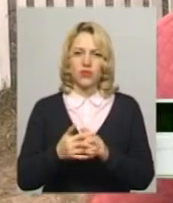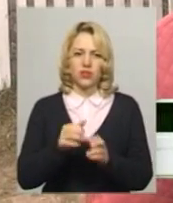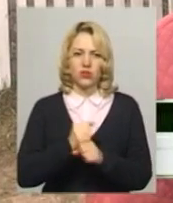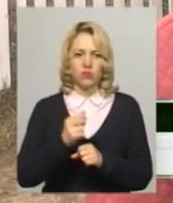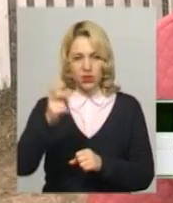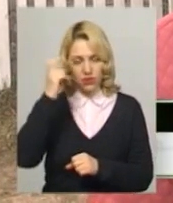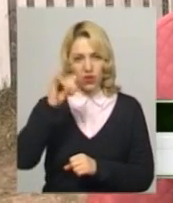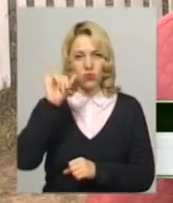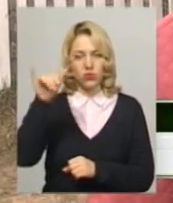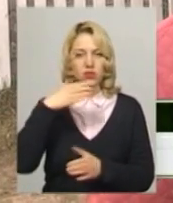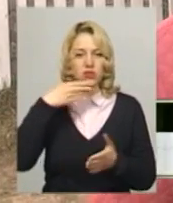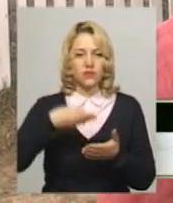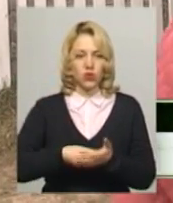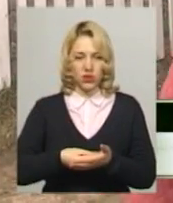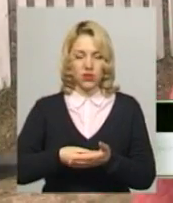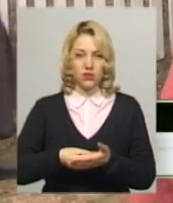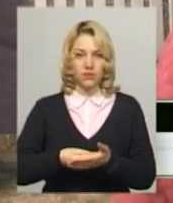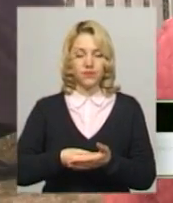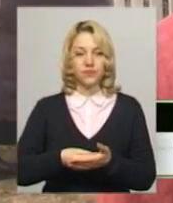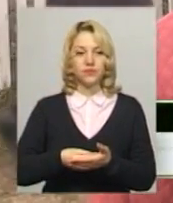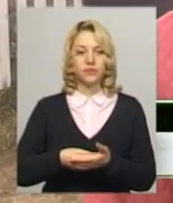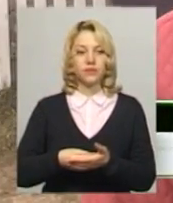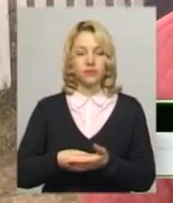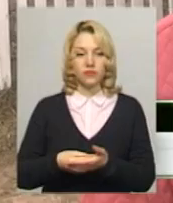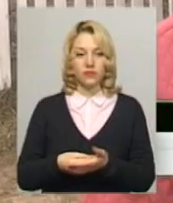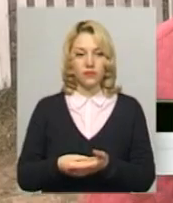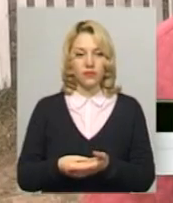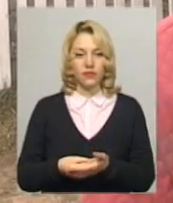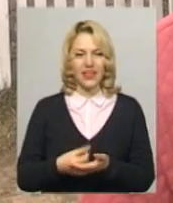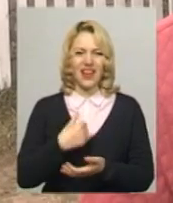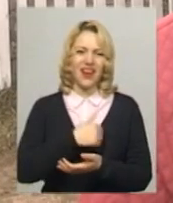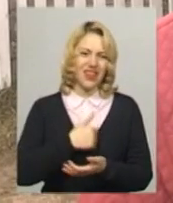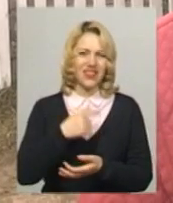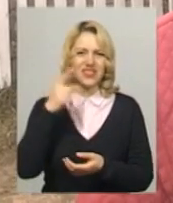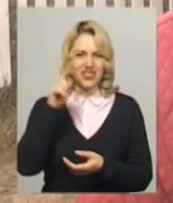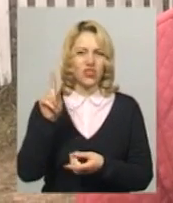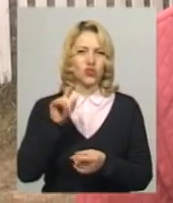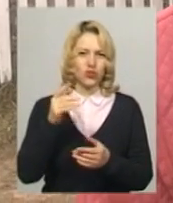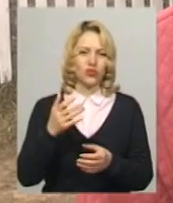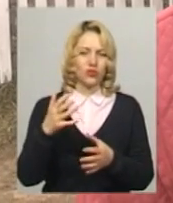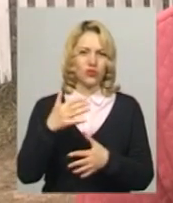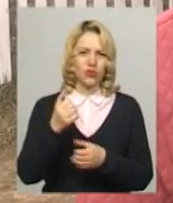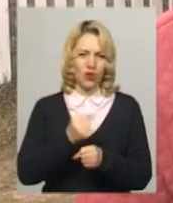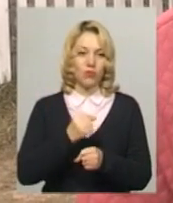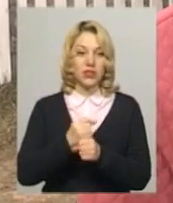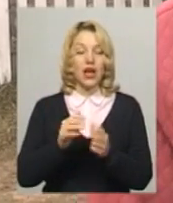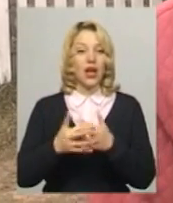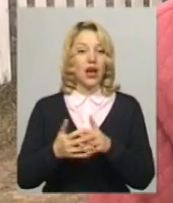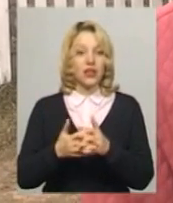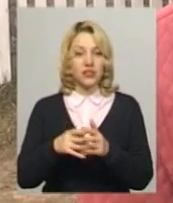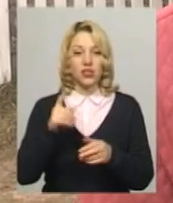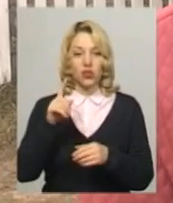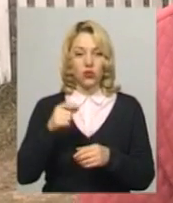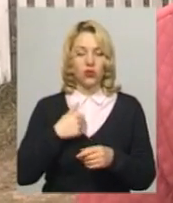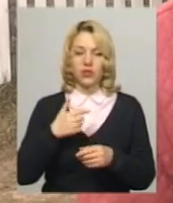у них свої якась агресія, ви знаєте, що робиться. А село є село, ми